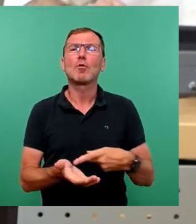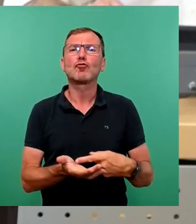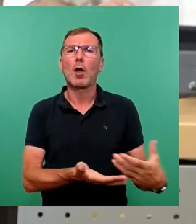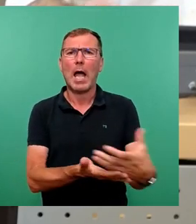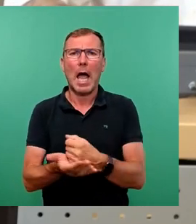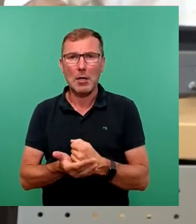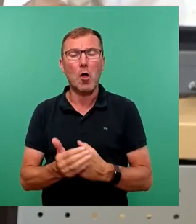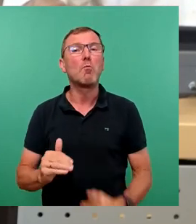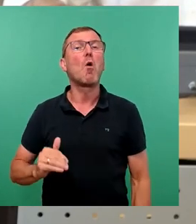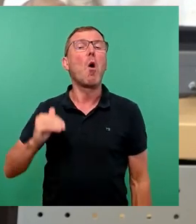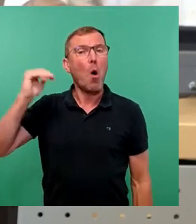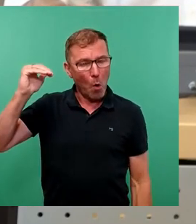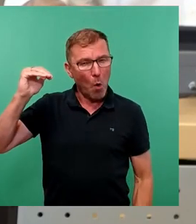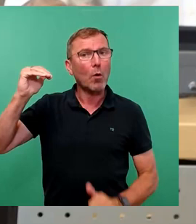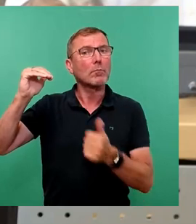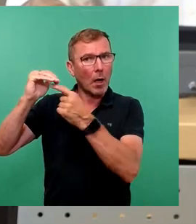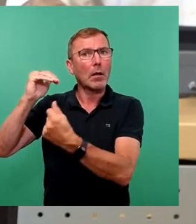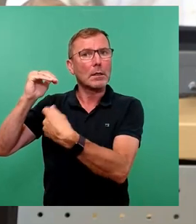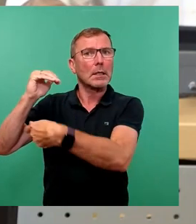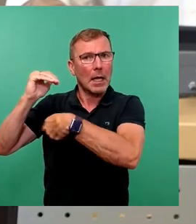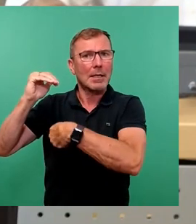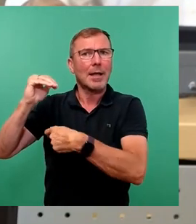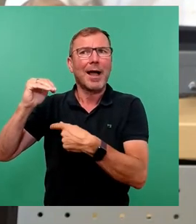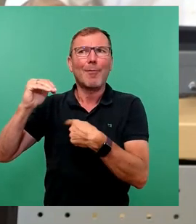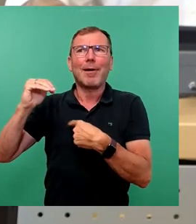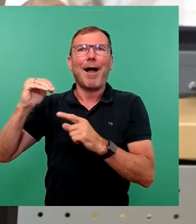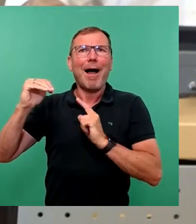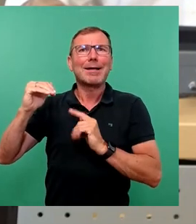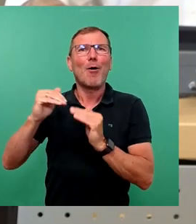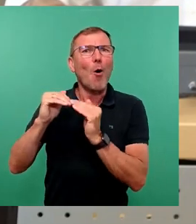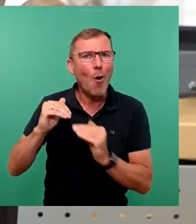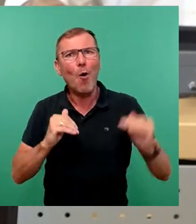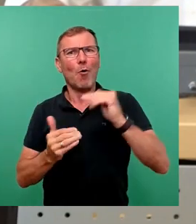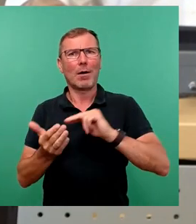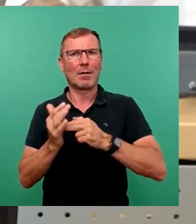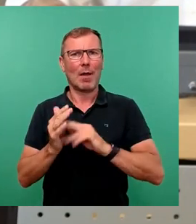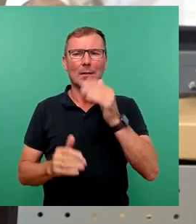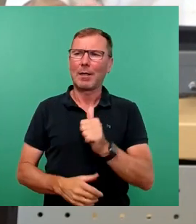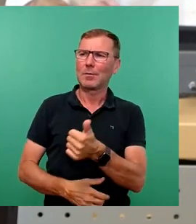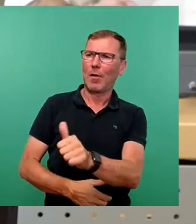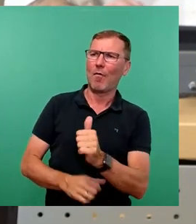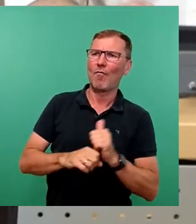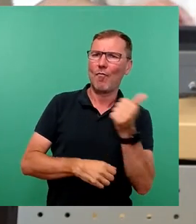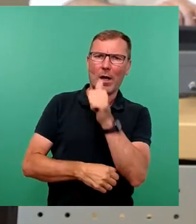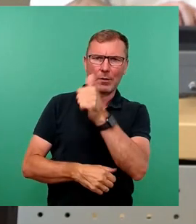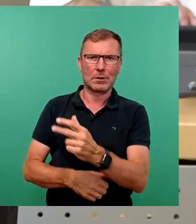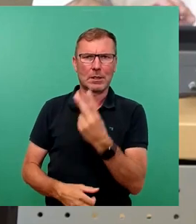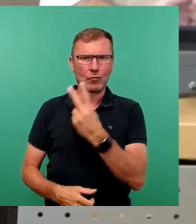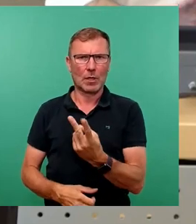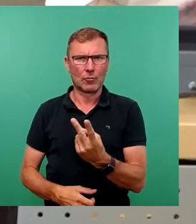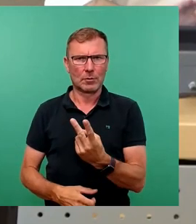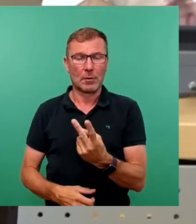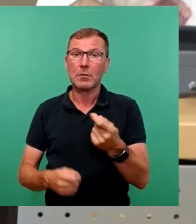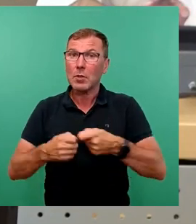hohem Niveau weiter sprudeln, aber eben nicht so angestiegen sind wie prognostiziert und geschätzt. Wenn dann noch der Bund